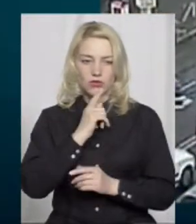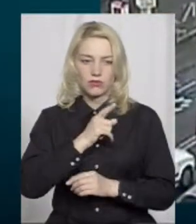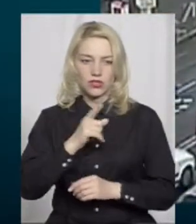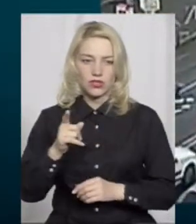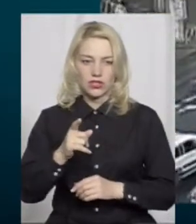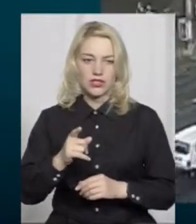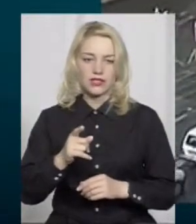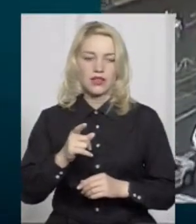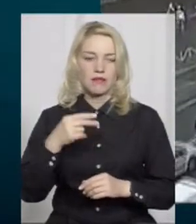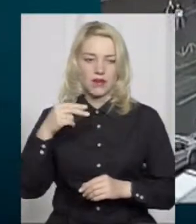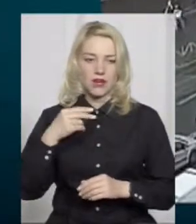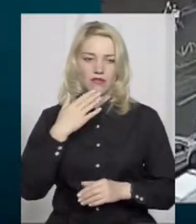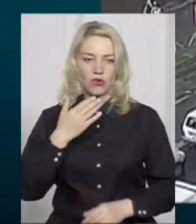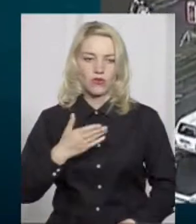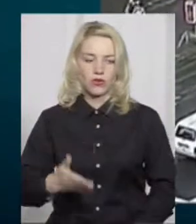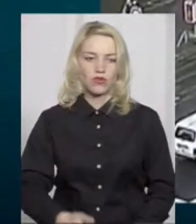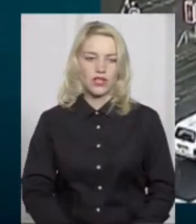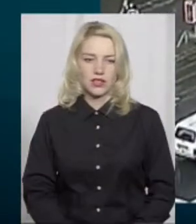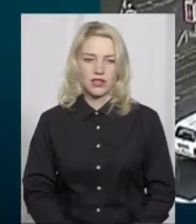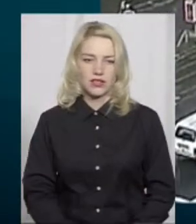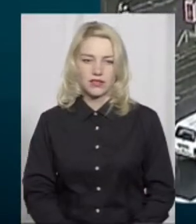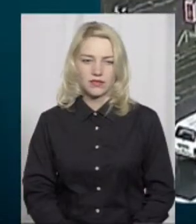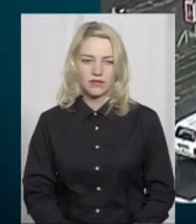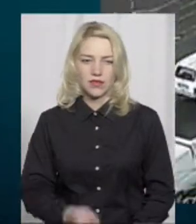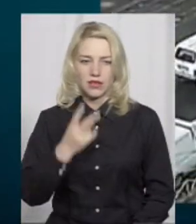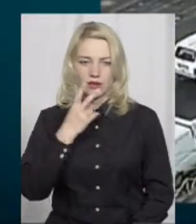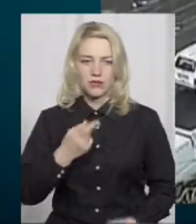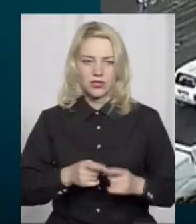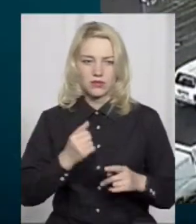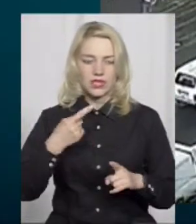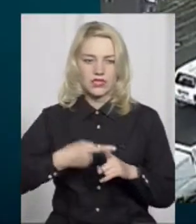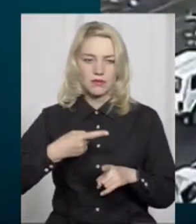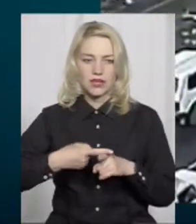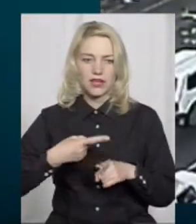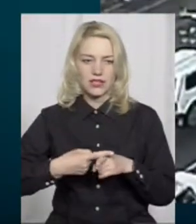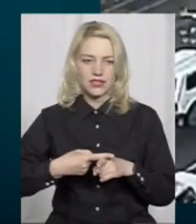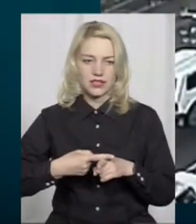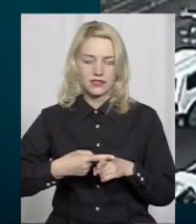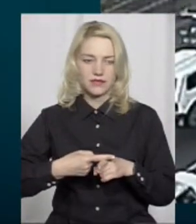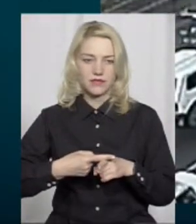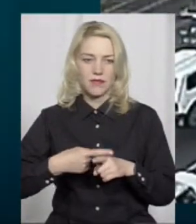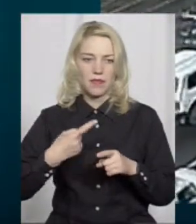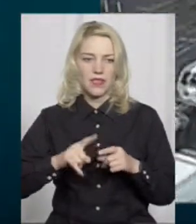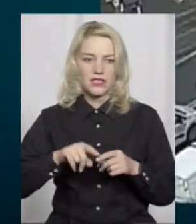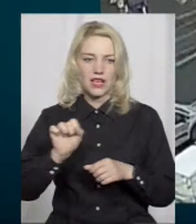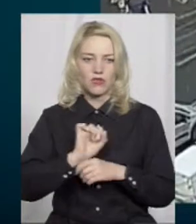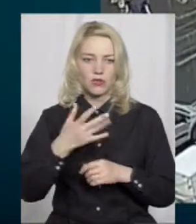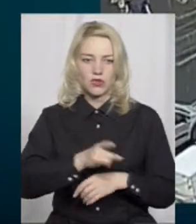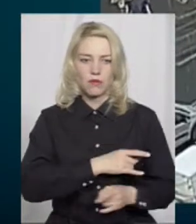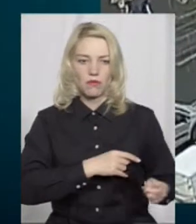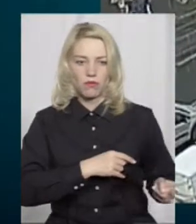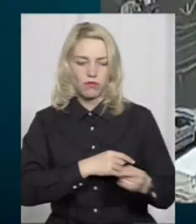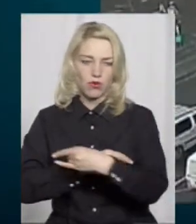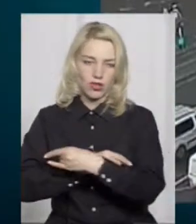перегляду коментувати. Добре. Ми бачимо зараз перехрестя. Це вже автомобіль проїхав.